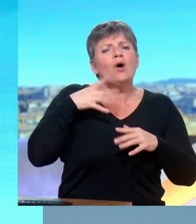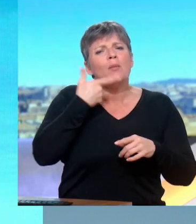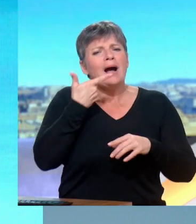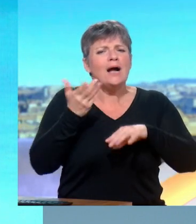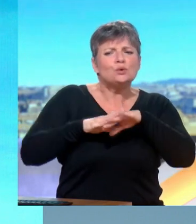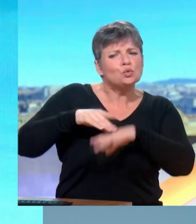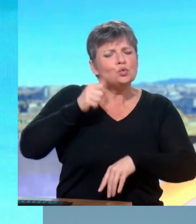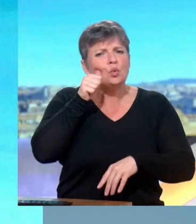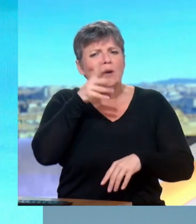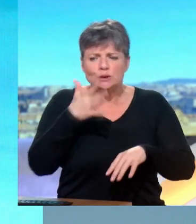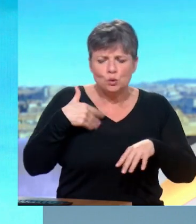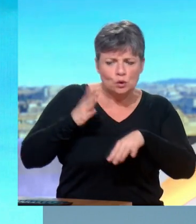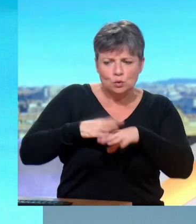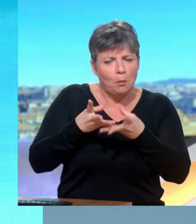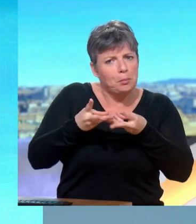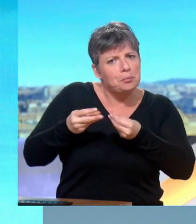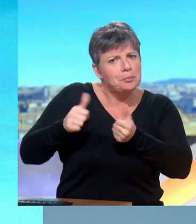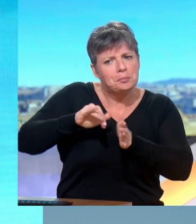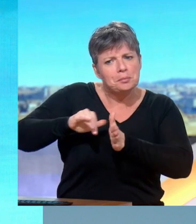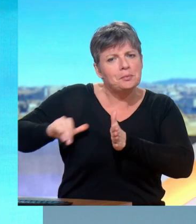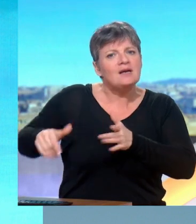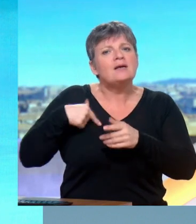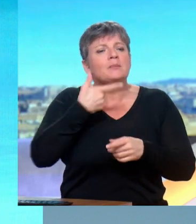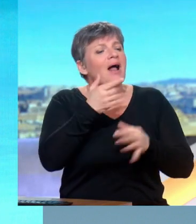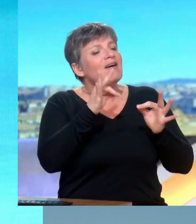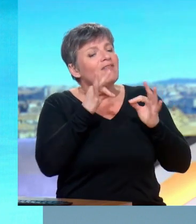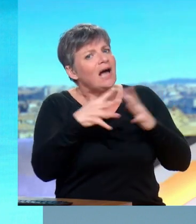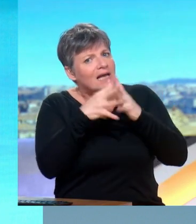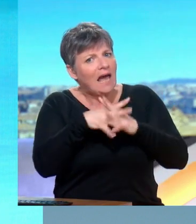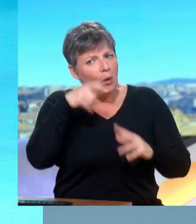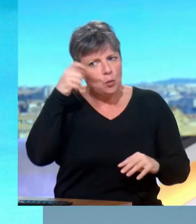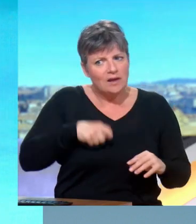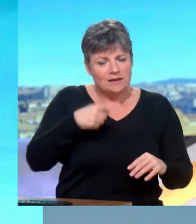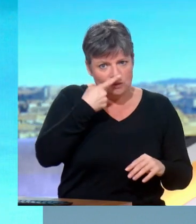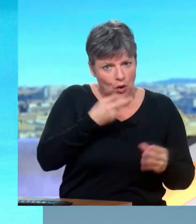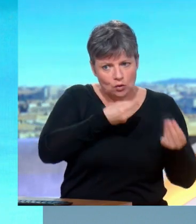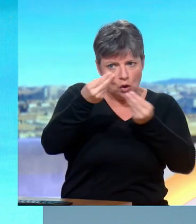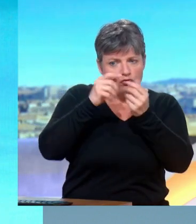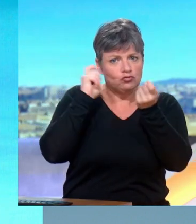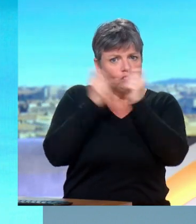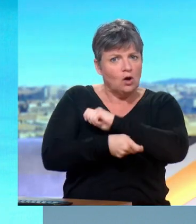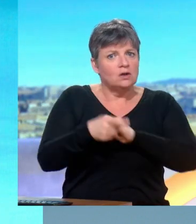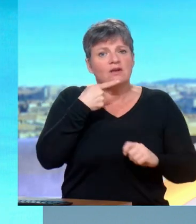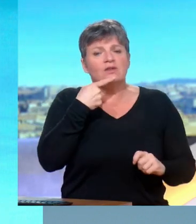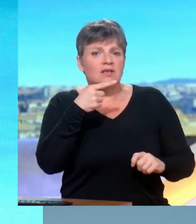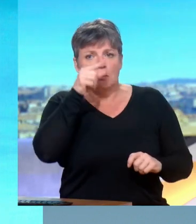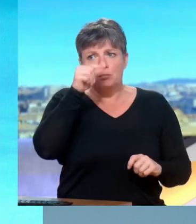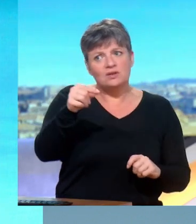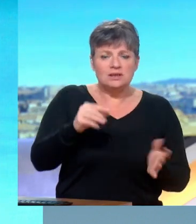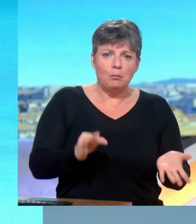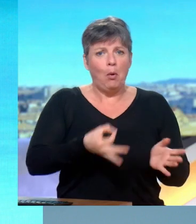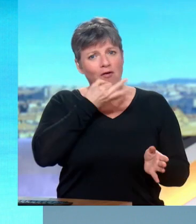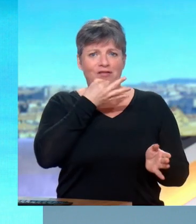bien sûr de la guerre en Ukraine. Est-ce que cela change les choses pour le conflit là-bas ?-ce que Vladimir Poutine, le président russe, tire